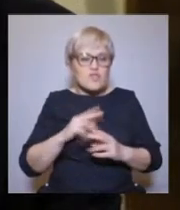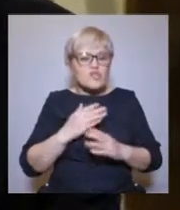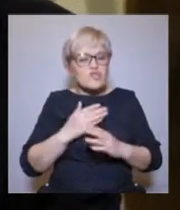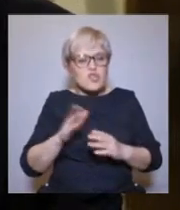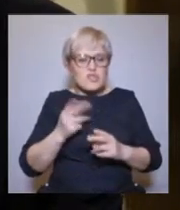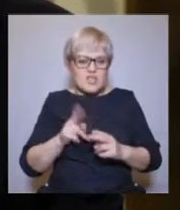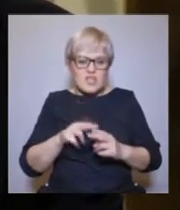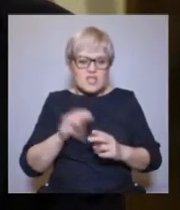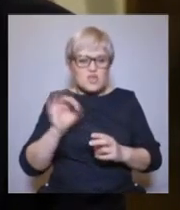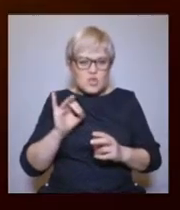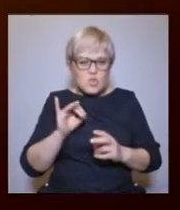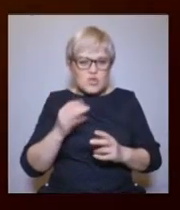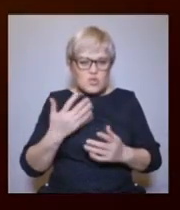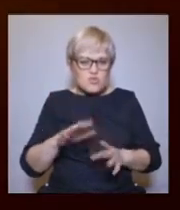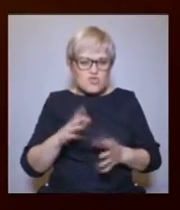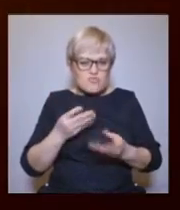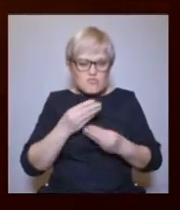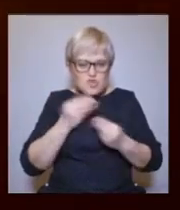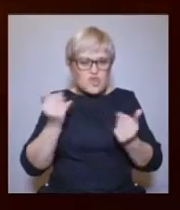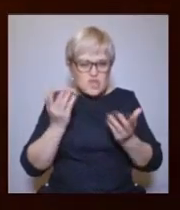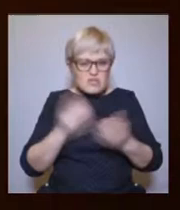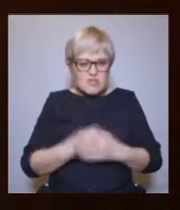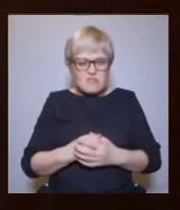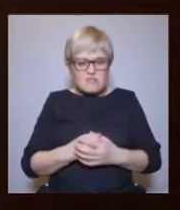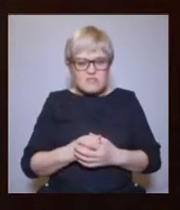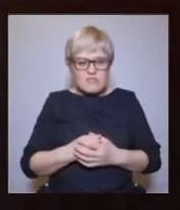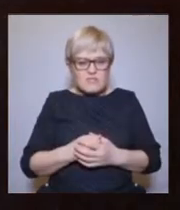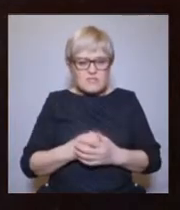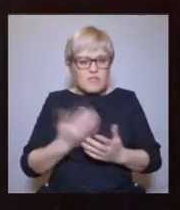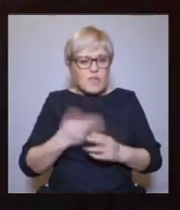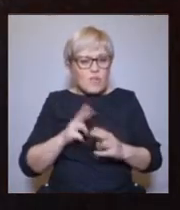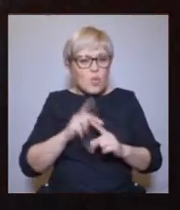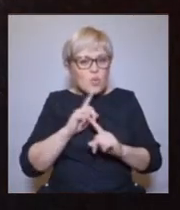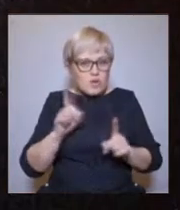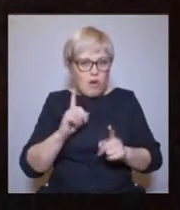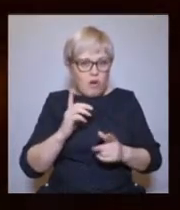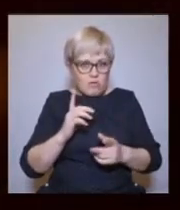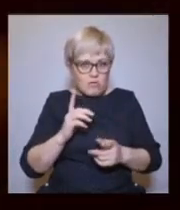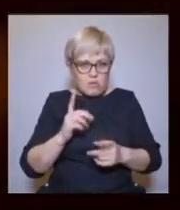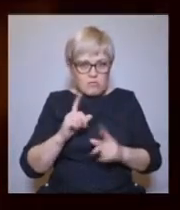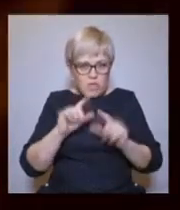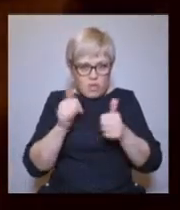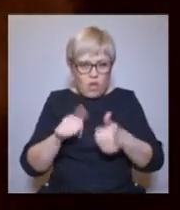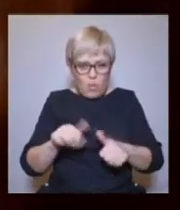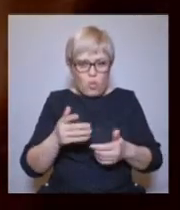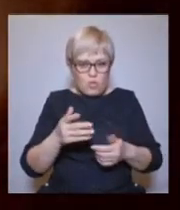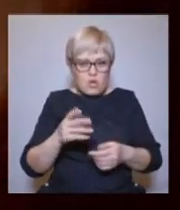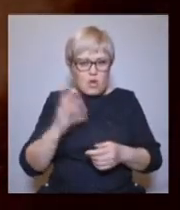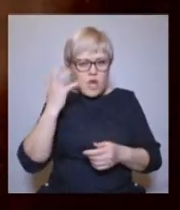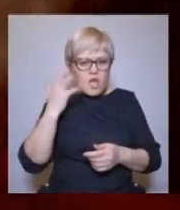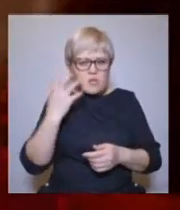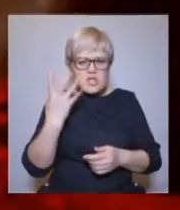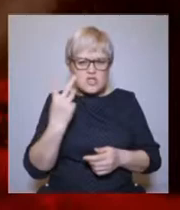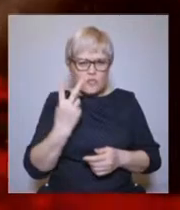исчезла, погибла. Это уникальная находка экспедиции Стародумова. Гребень